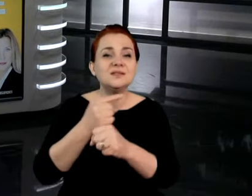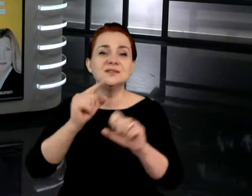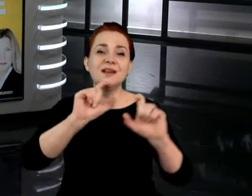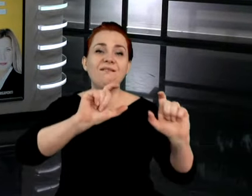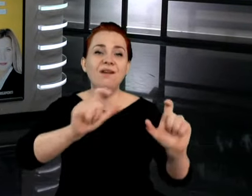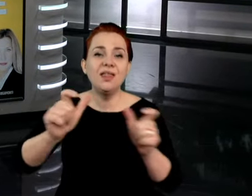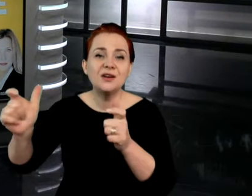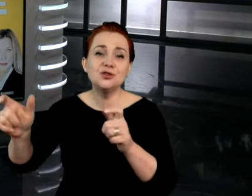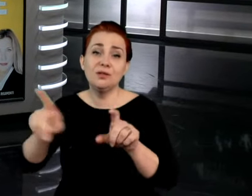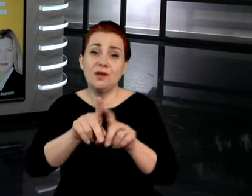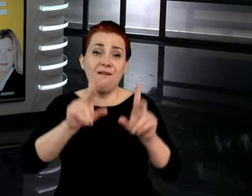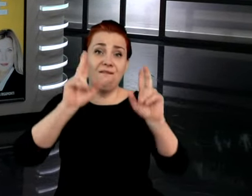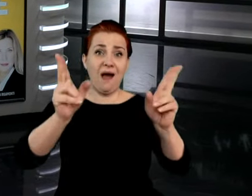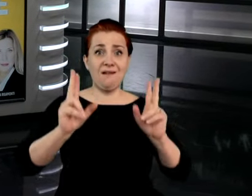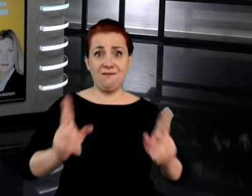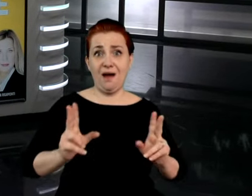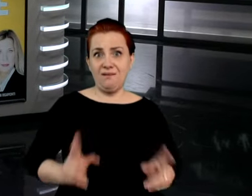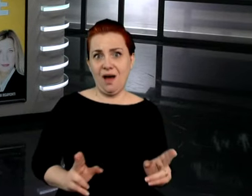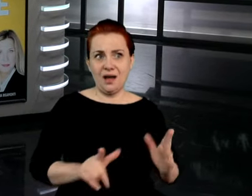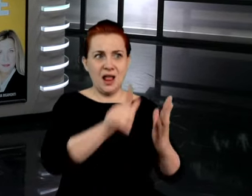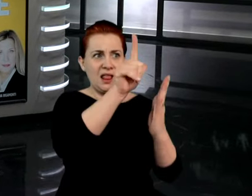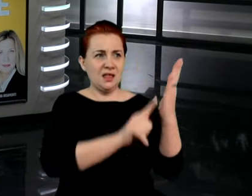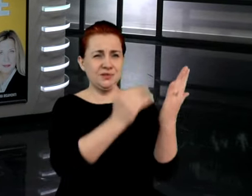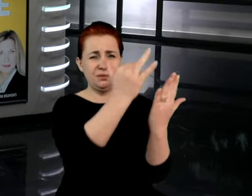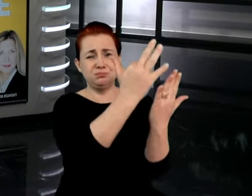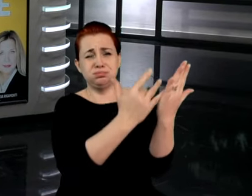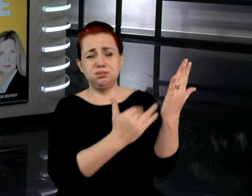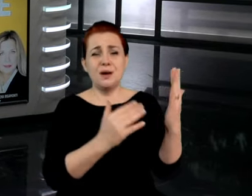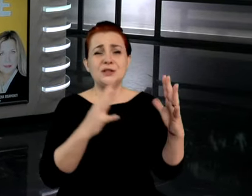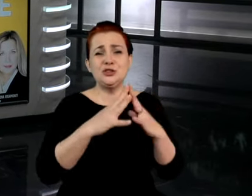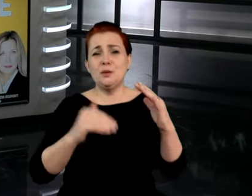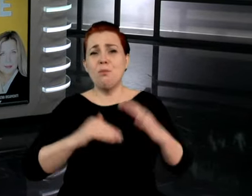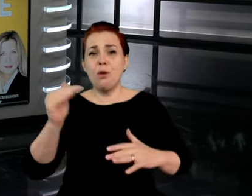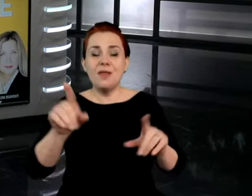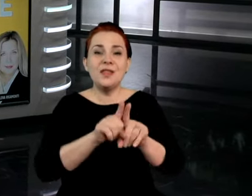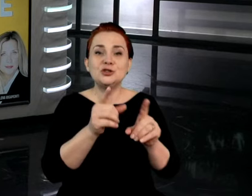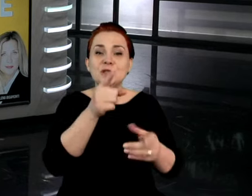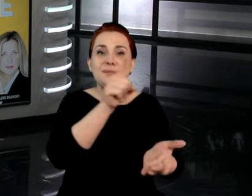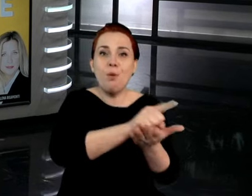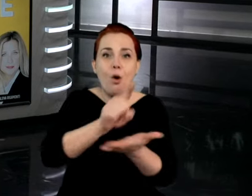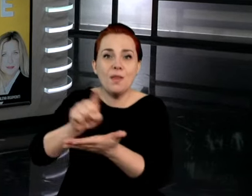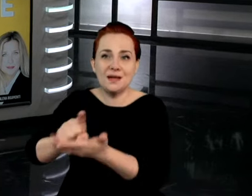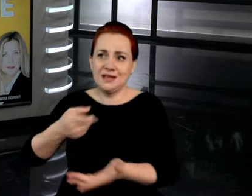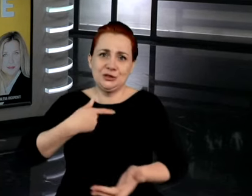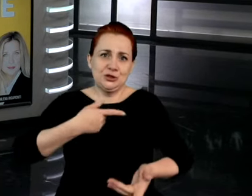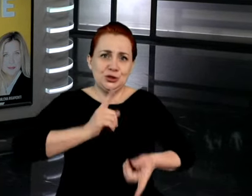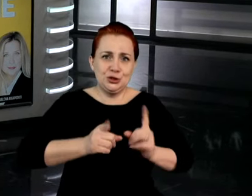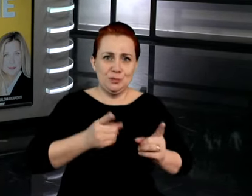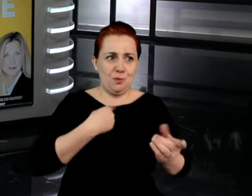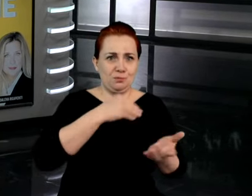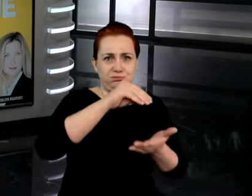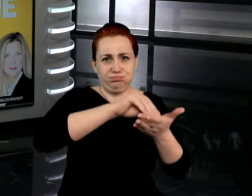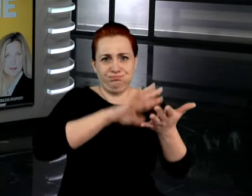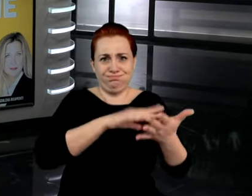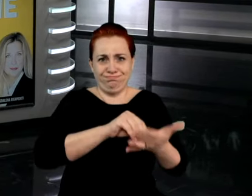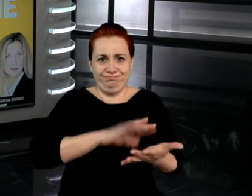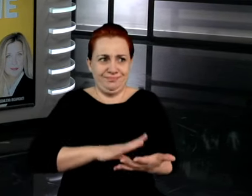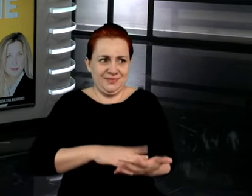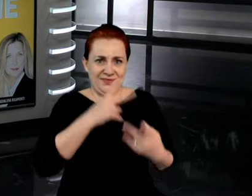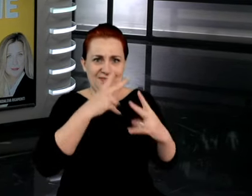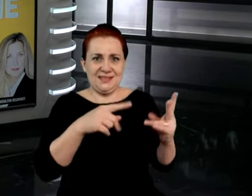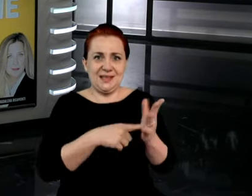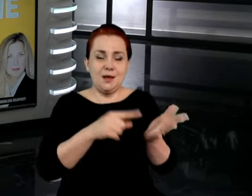obiektywnych faktów, choćby lista co najmniej kilkunastu podatków, które tak szybko wypisałem, czy danin publicznych, które wprowadziliście albo